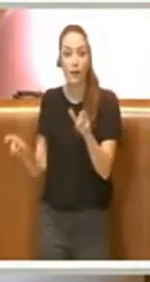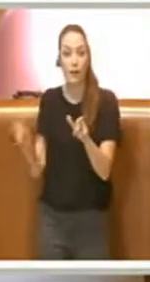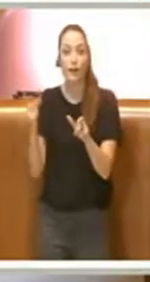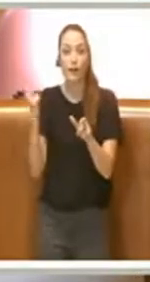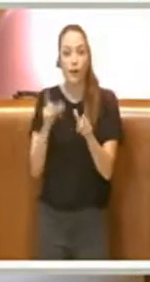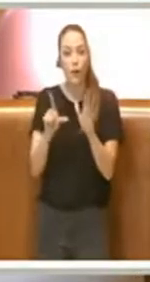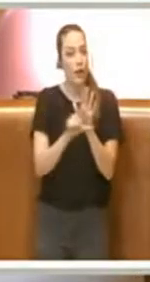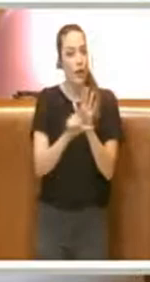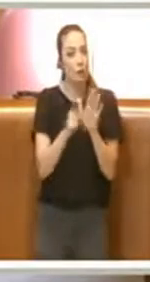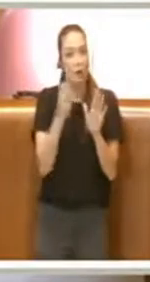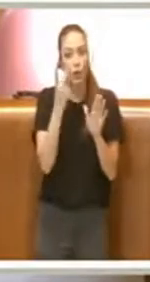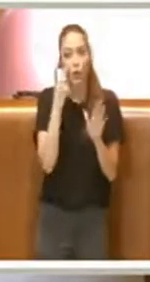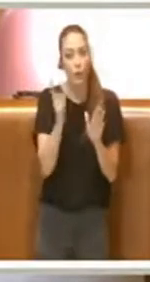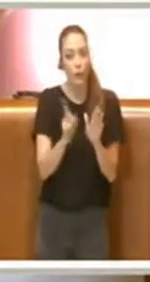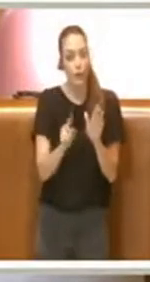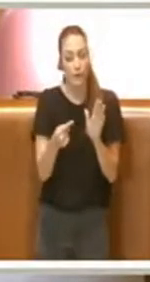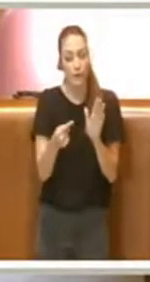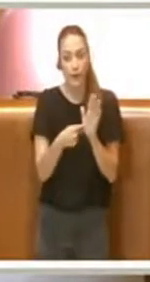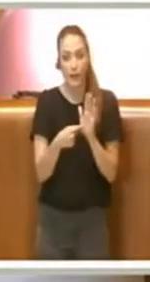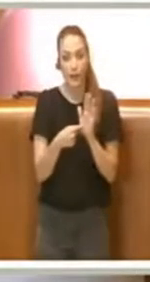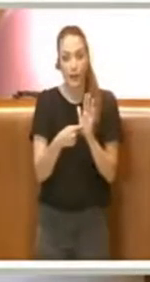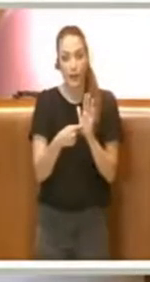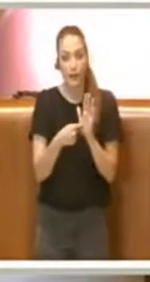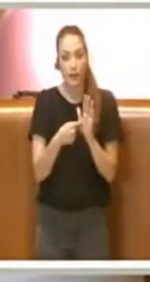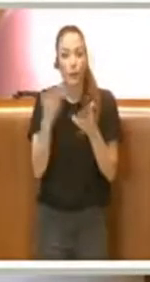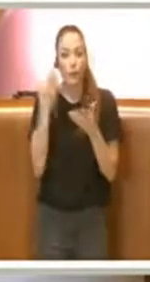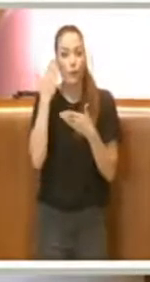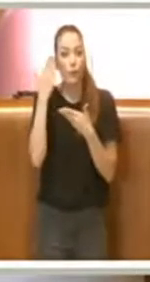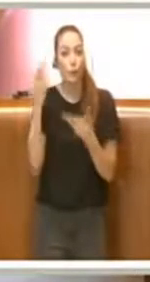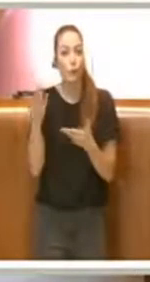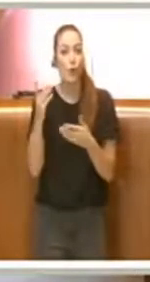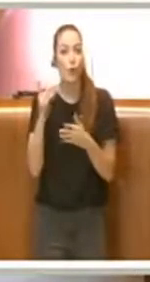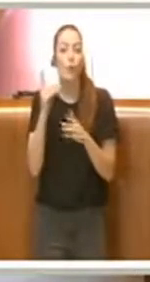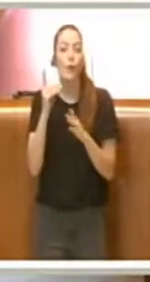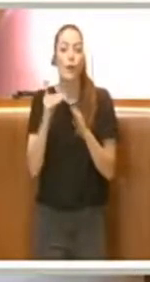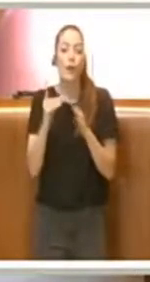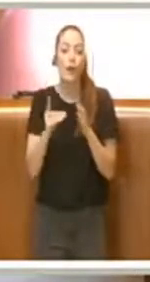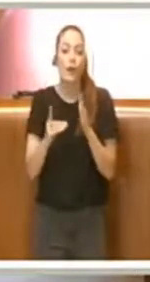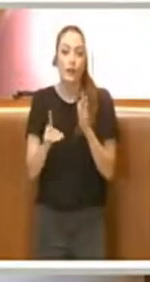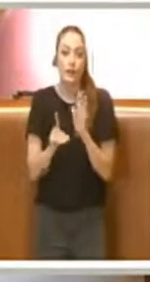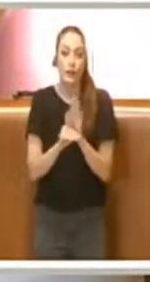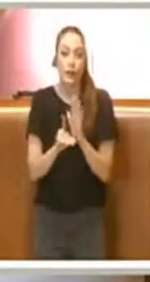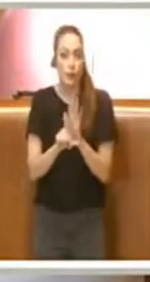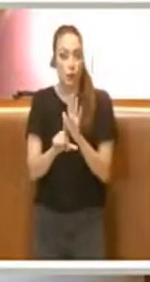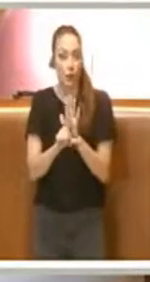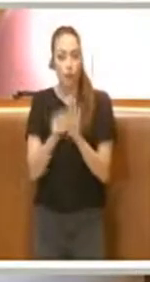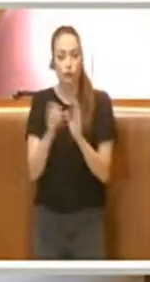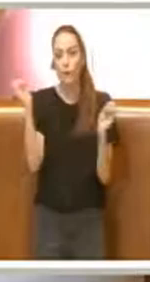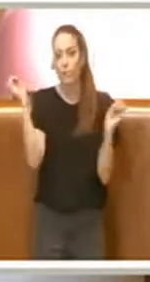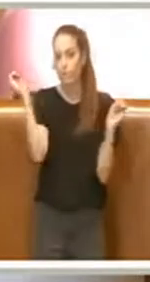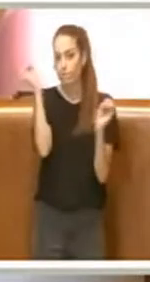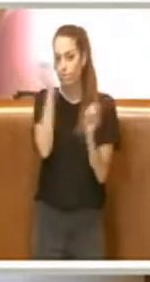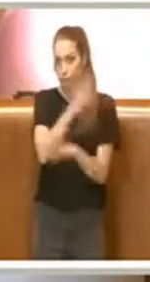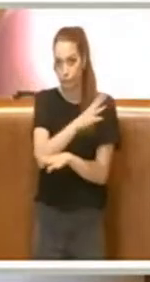purtroppo il decreto legge ha dimenticato,